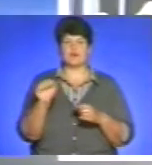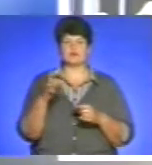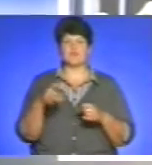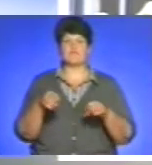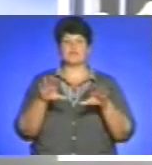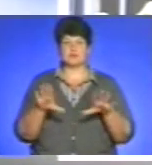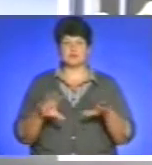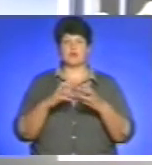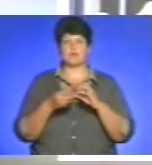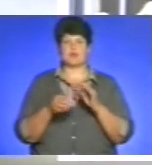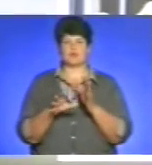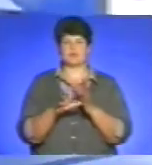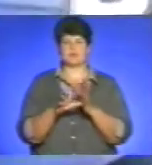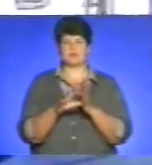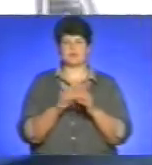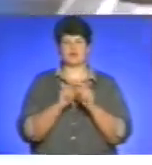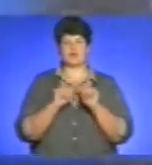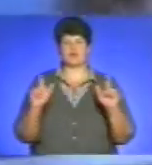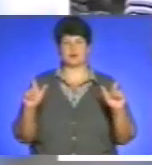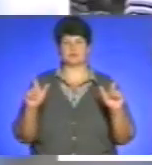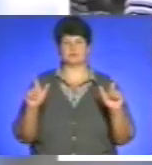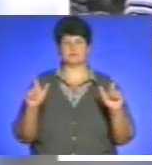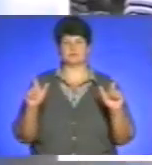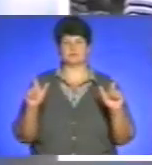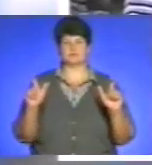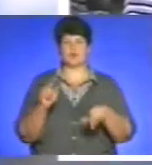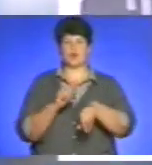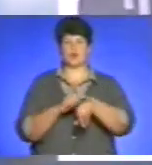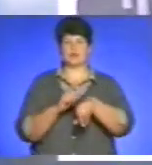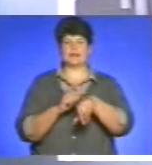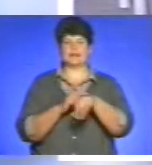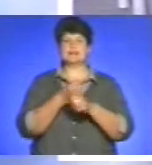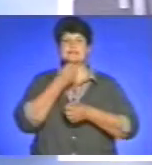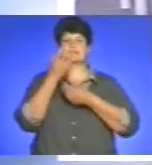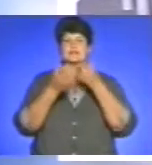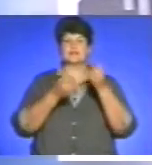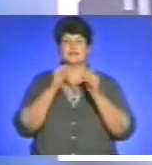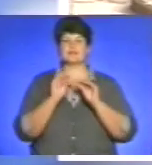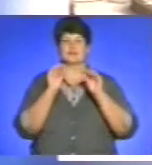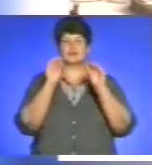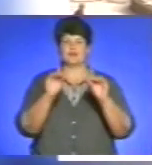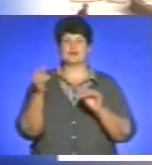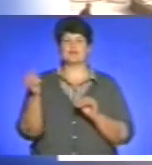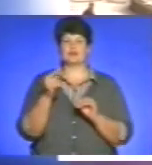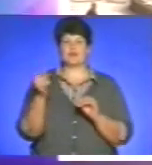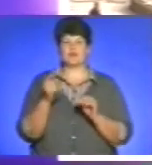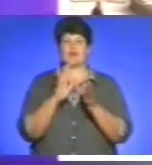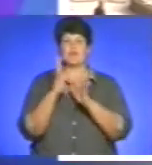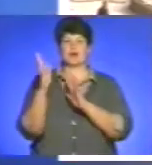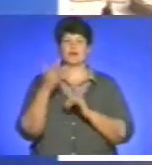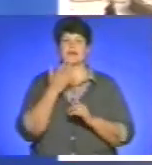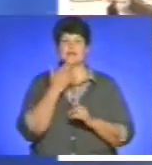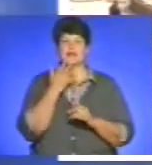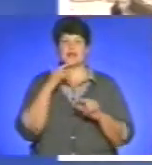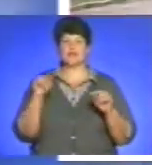енергозбереження у школах. Годиник з квітів встановлять у Тернополі у парку національної